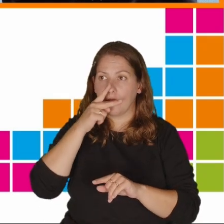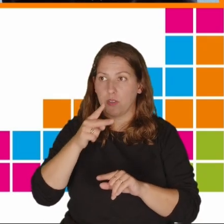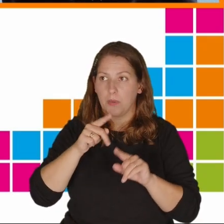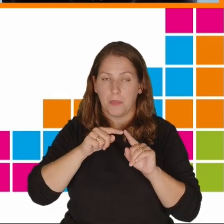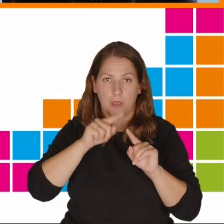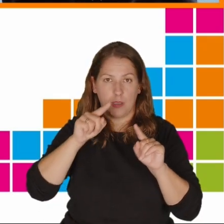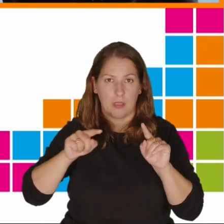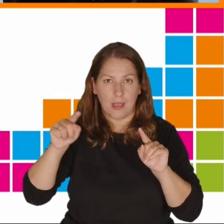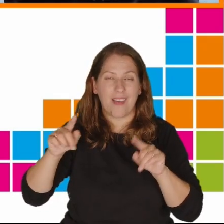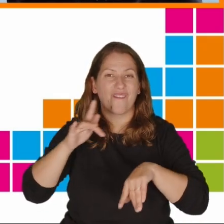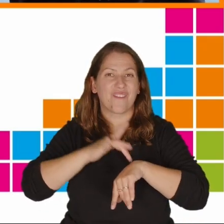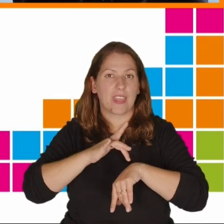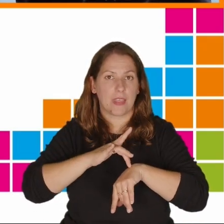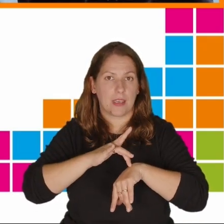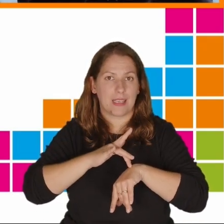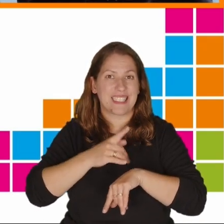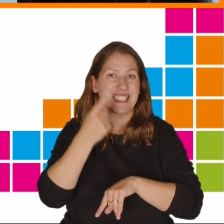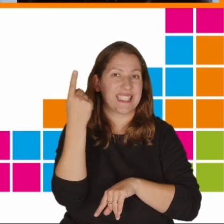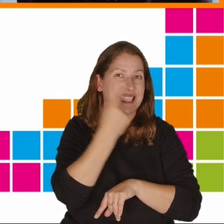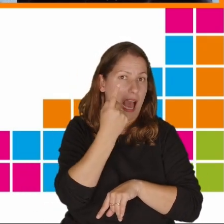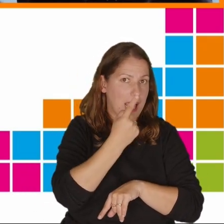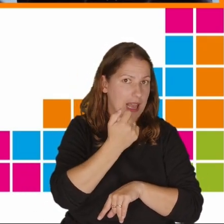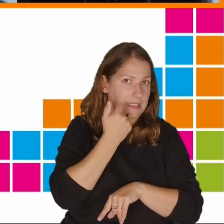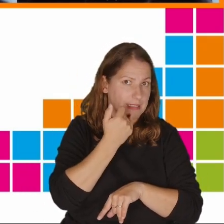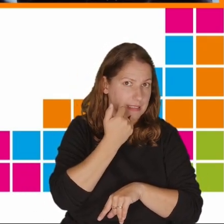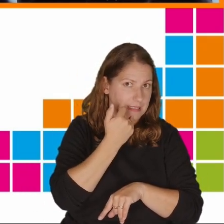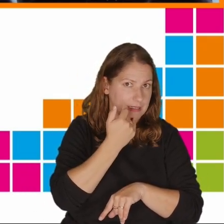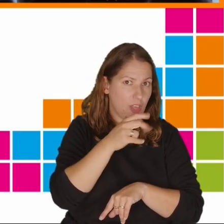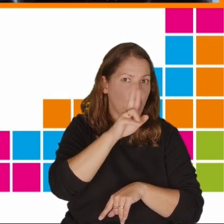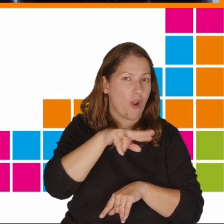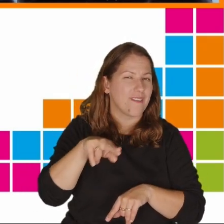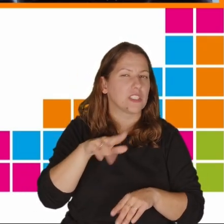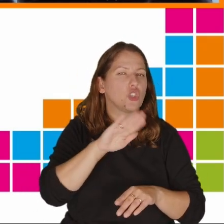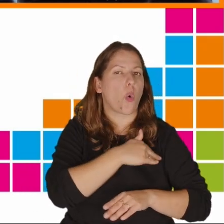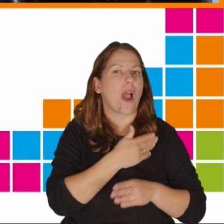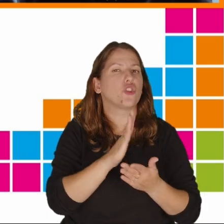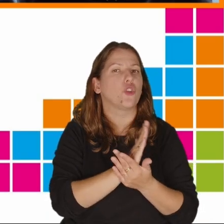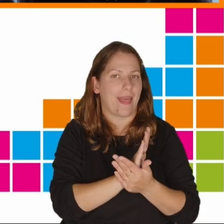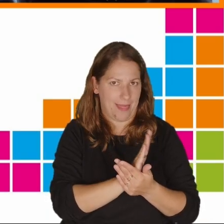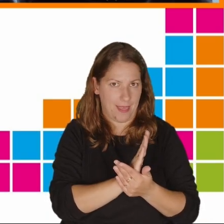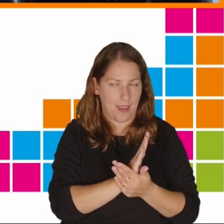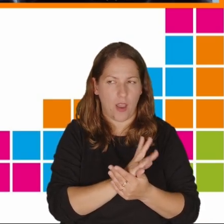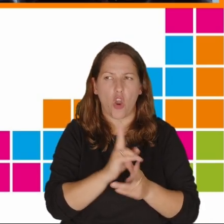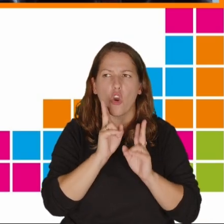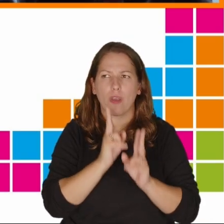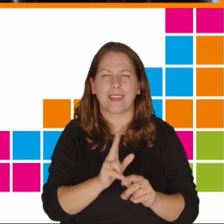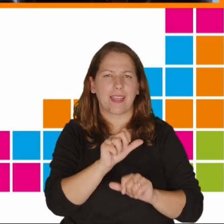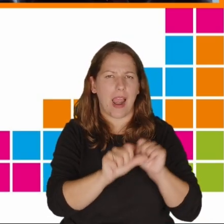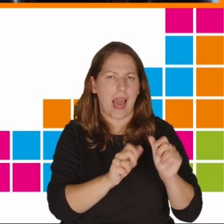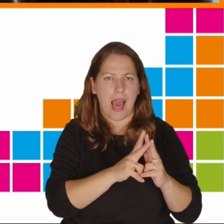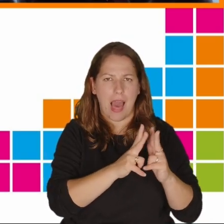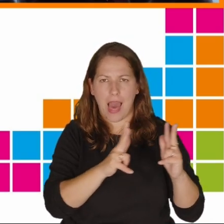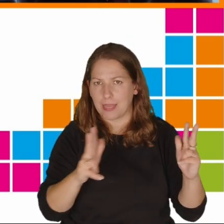wynik zakazu smartfonów w noweskich szkołach średnich i widzimy tutaj konkretne lata,